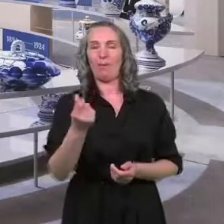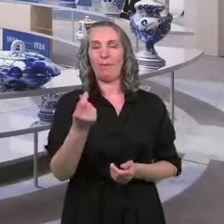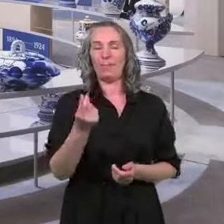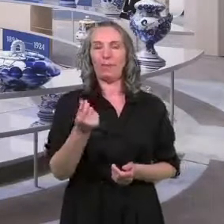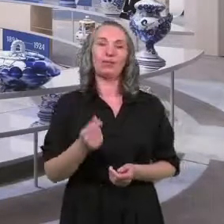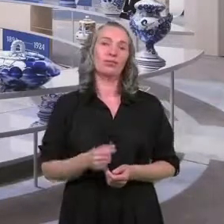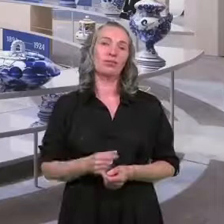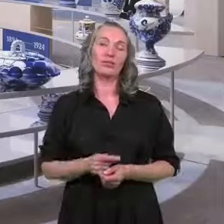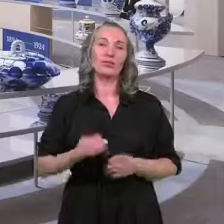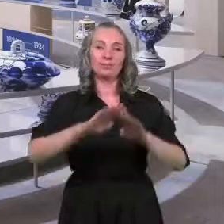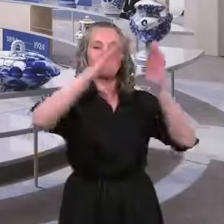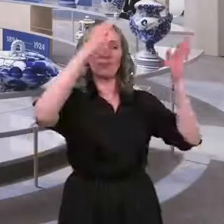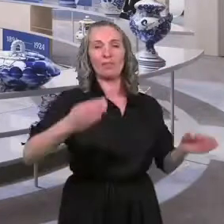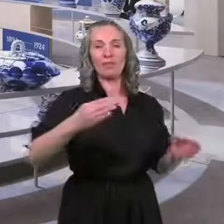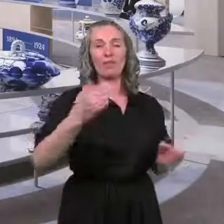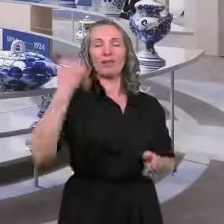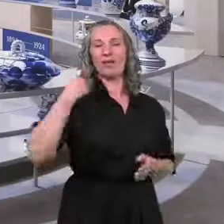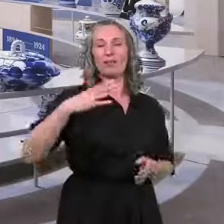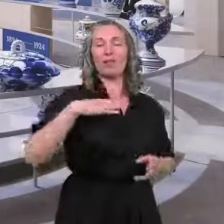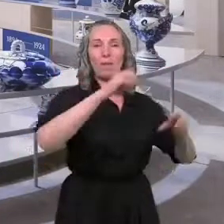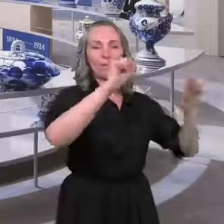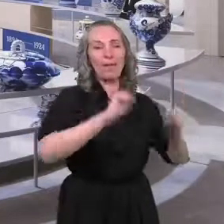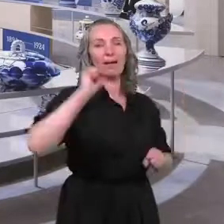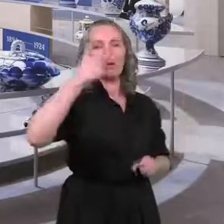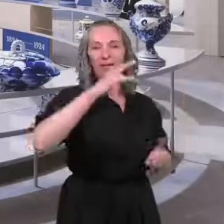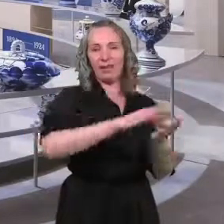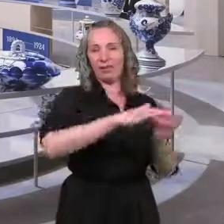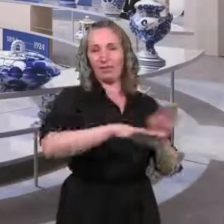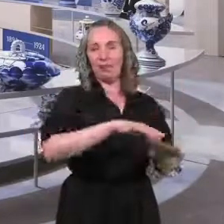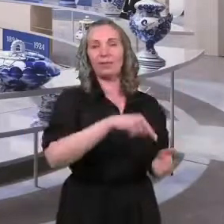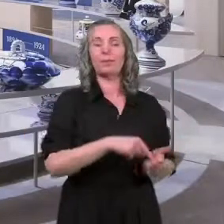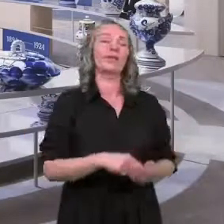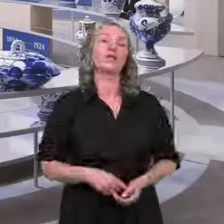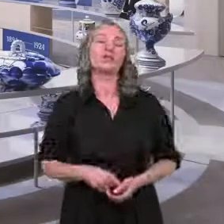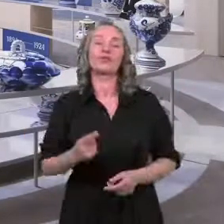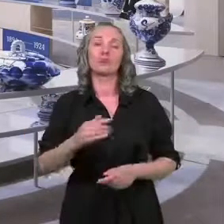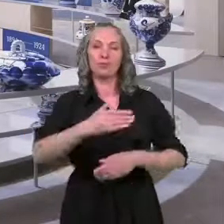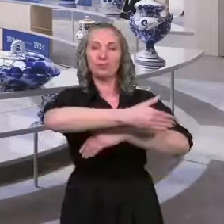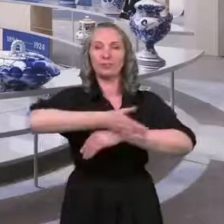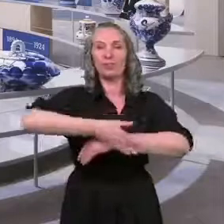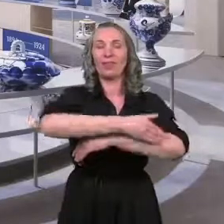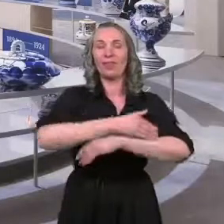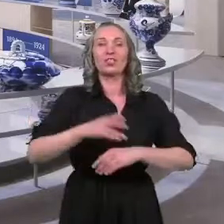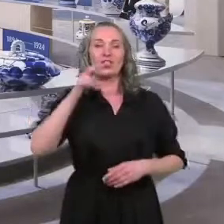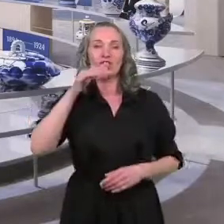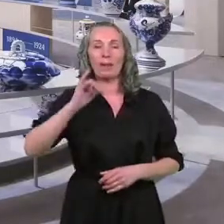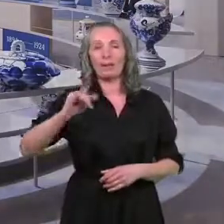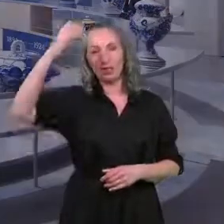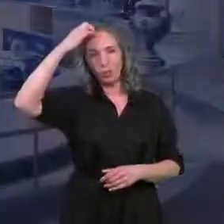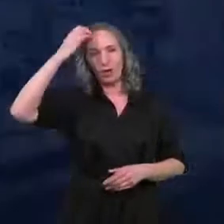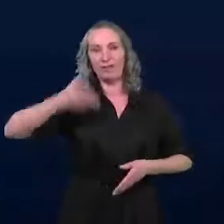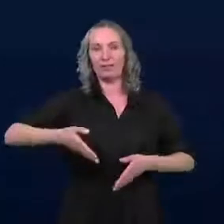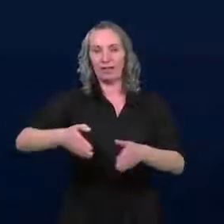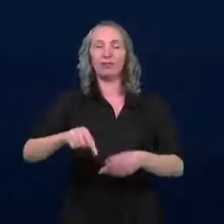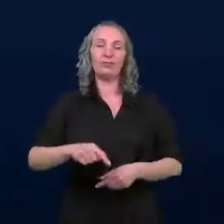gmach byłego Banku Gdańskiego, przepraszam, na zbiegu ulicy Żabiej i Królewieckiej. I